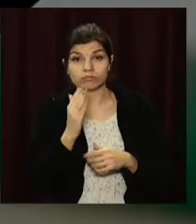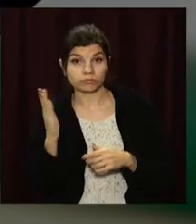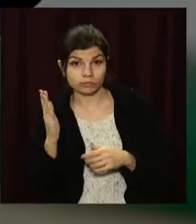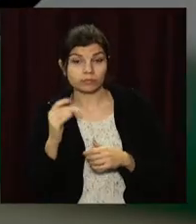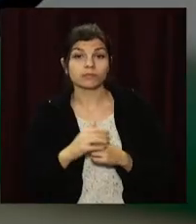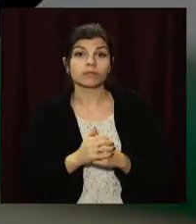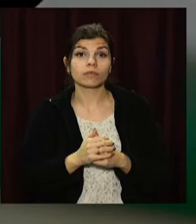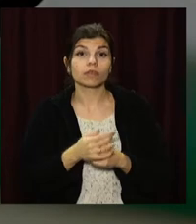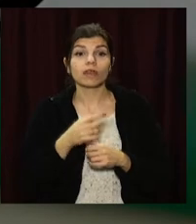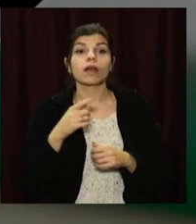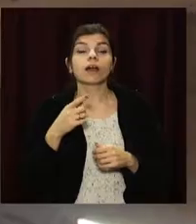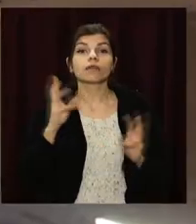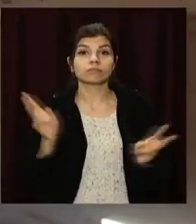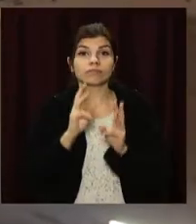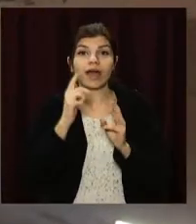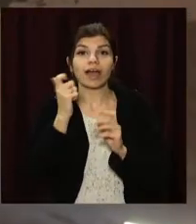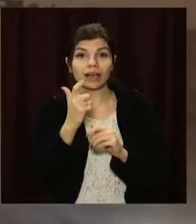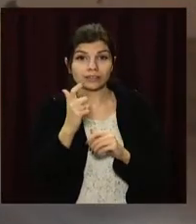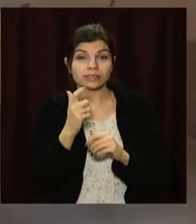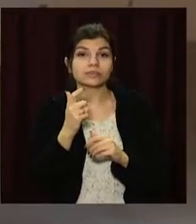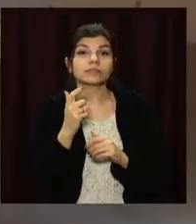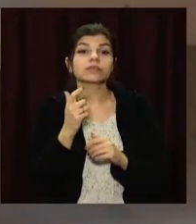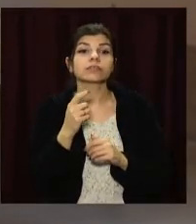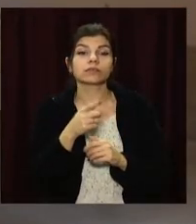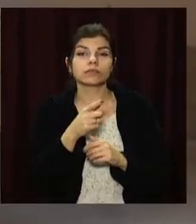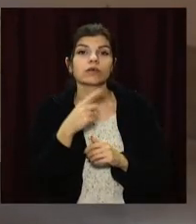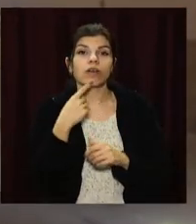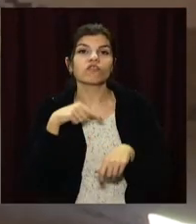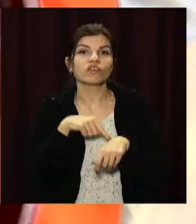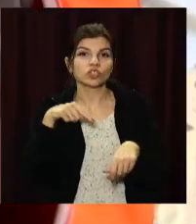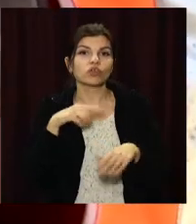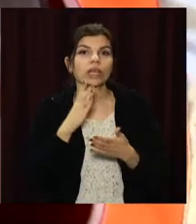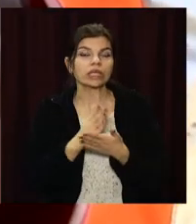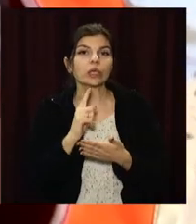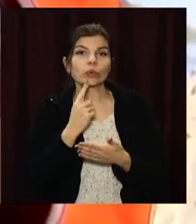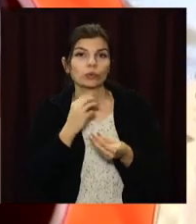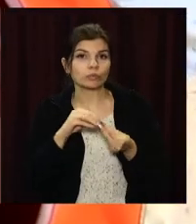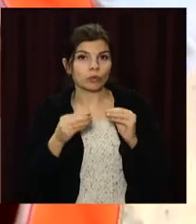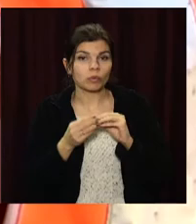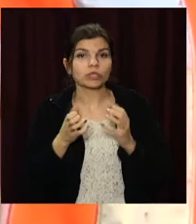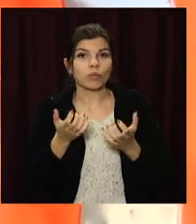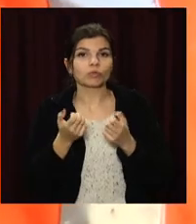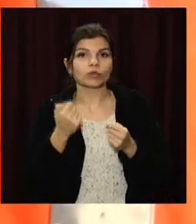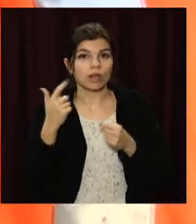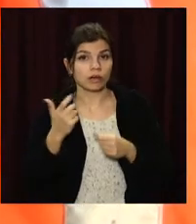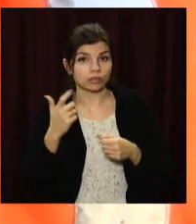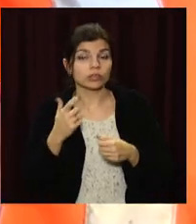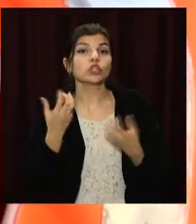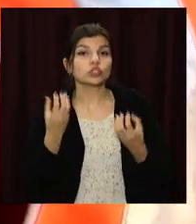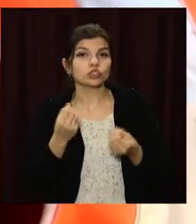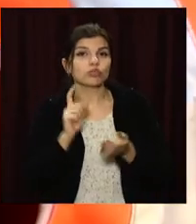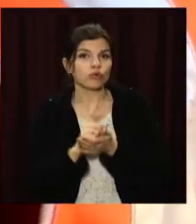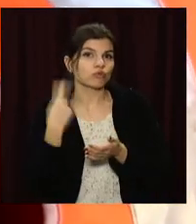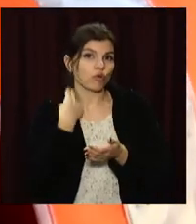вартість блакитного палива вища в рази. Отже, підприємство відчуває певні труднощі з утриманням газу і ще має